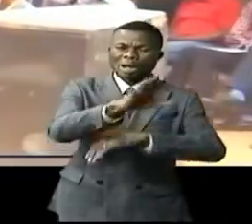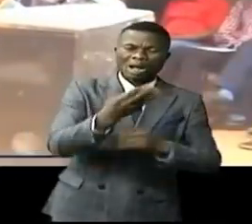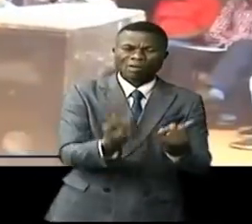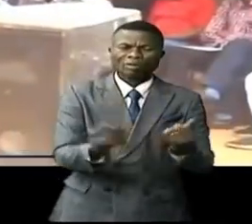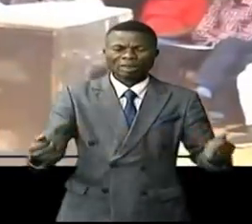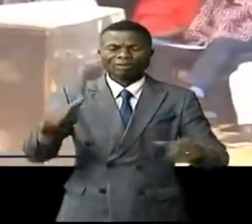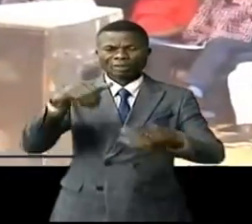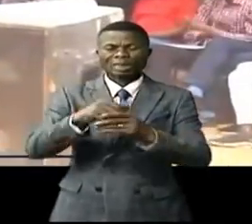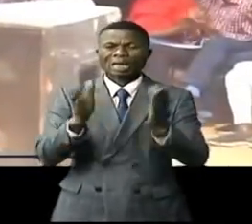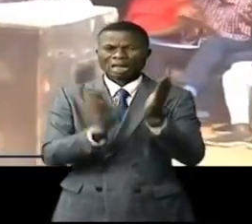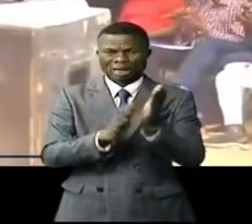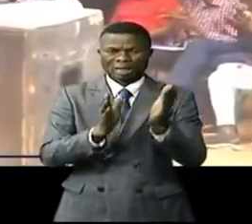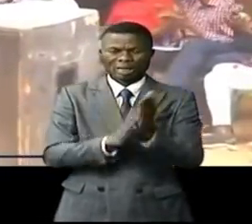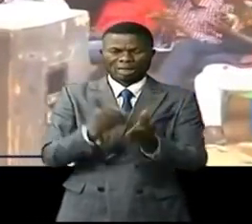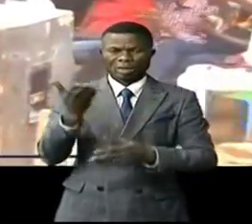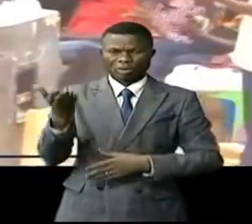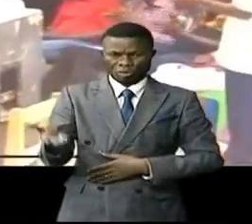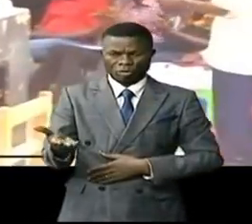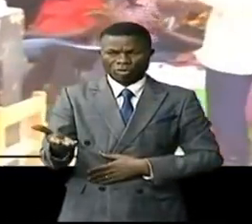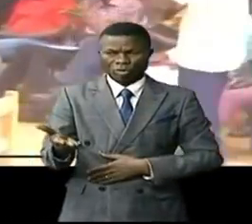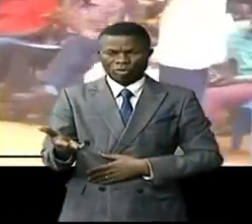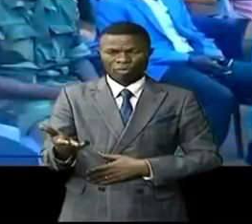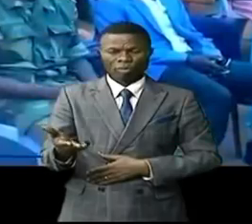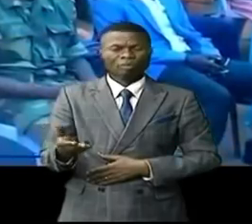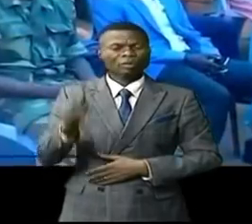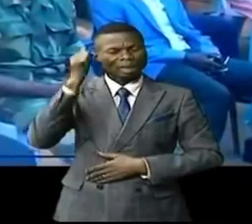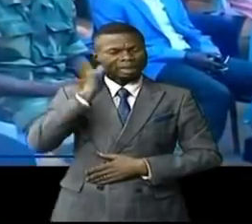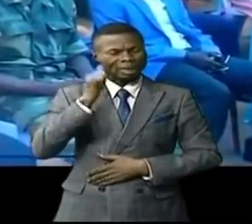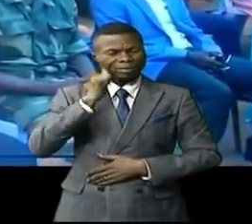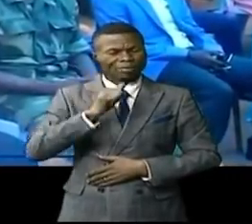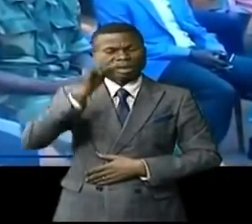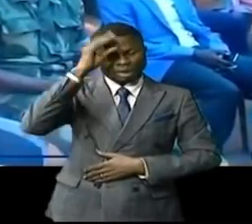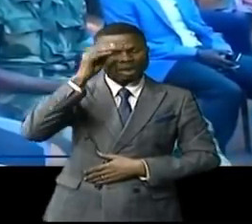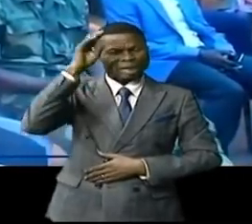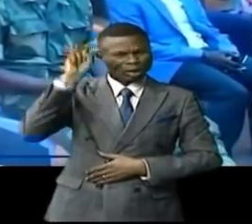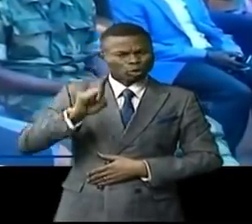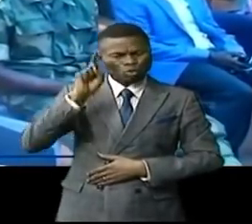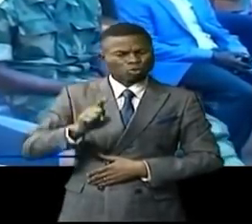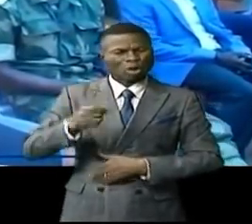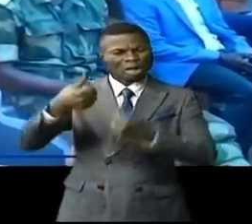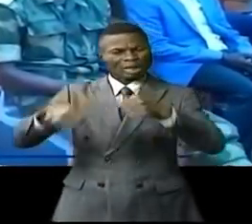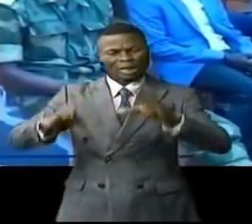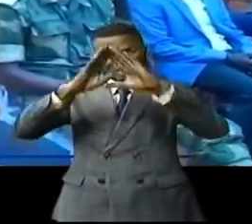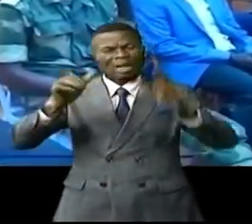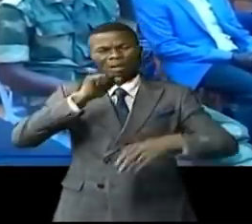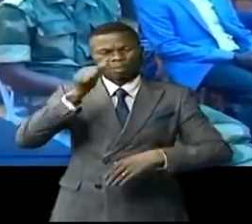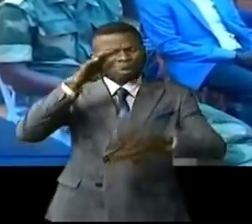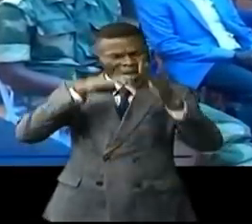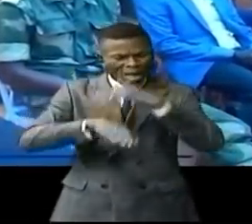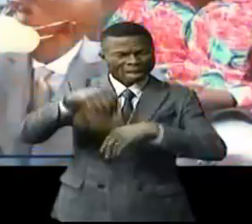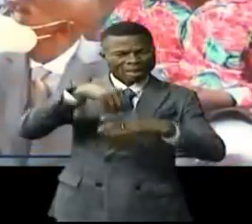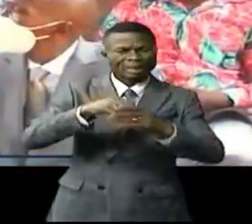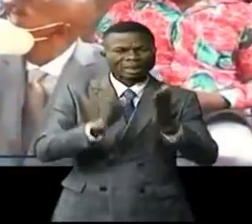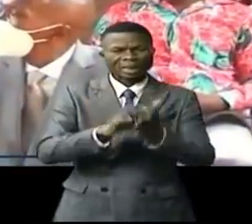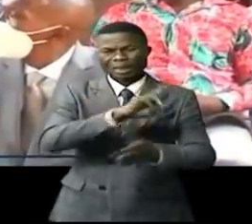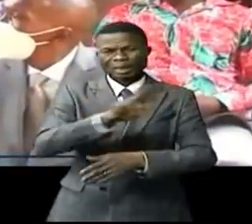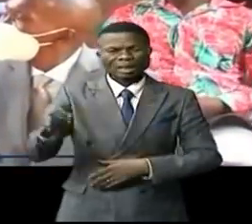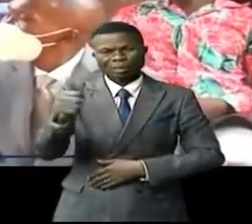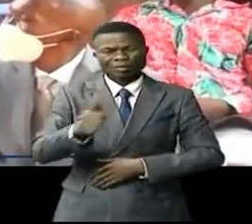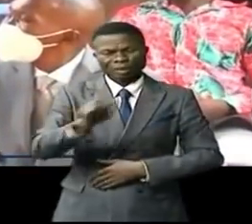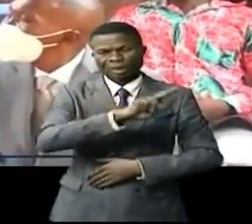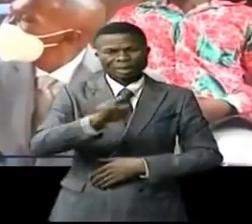'atteindre le chiffre de 27 millions d'enfants à l'école comme fixé pour les 26 provinces de la RDC pour cet année scolaire 2021